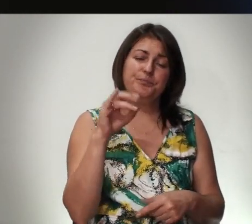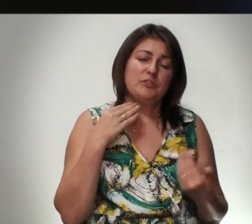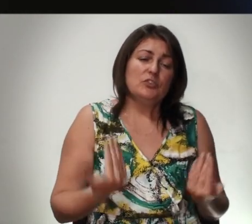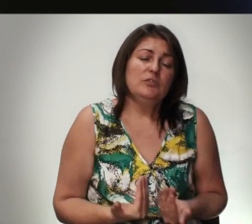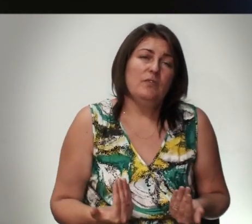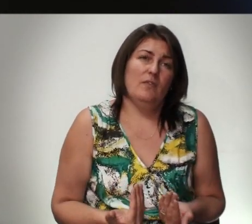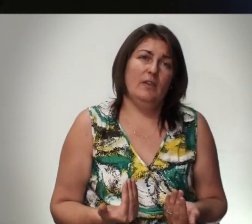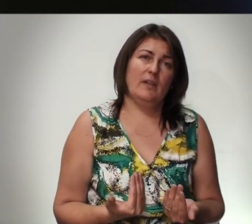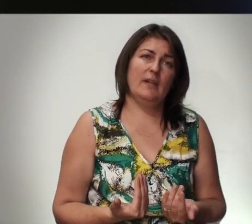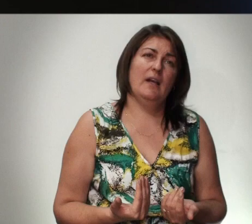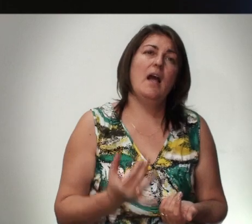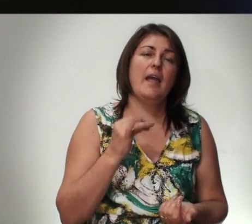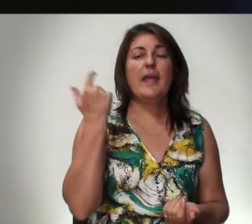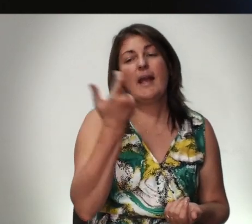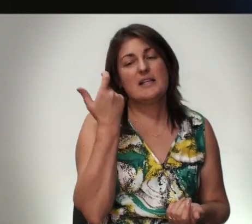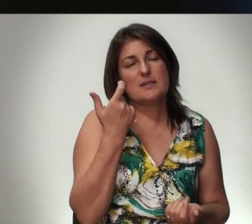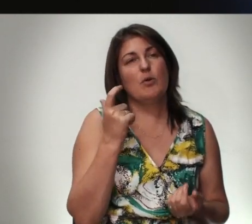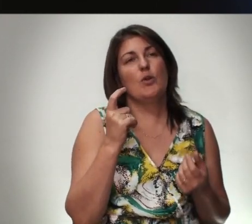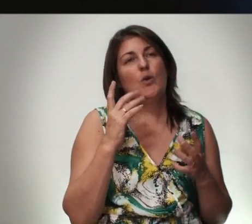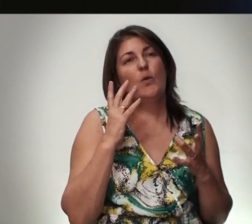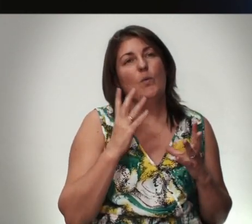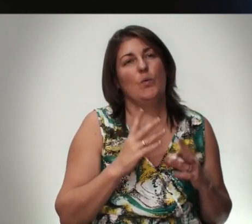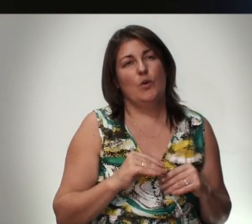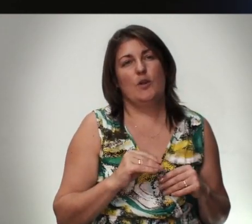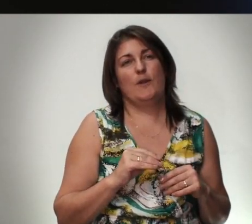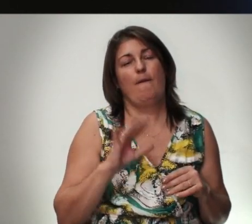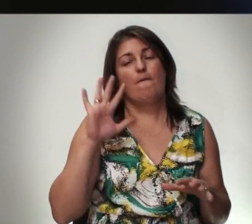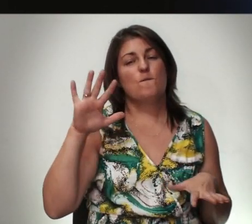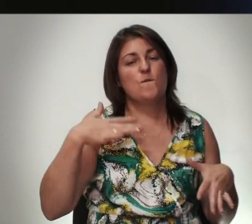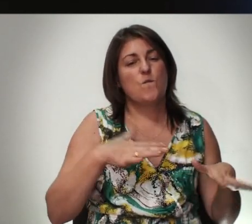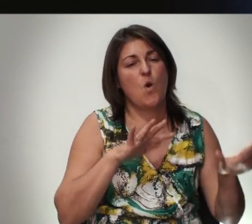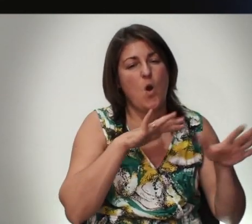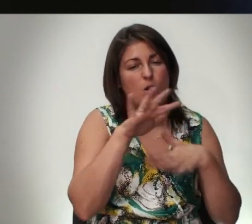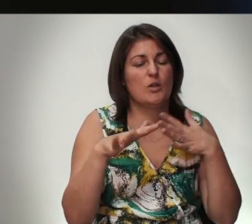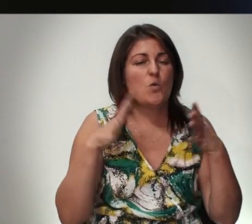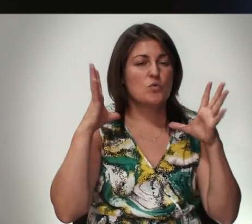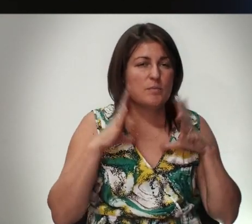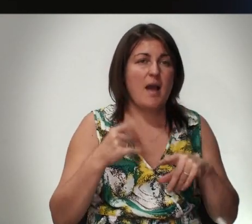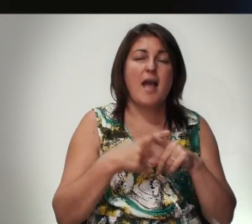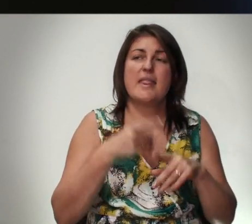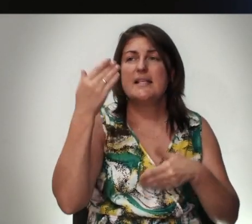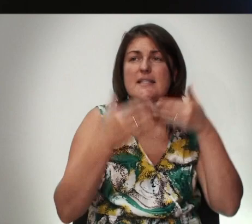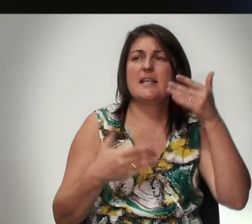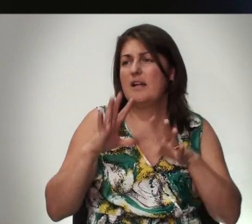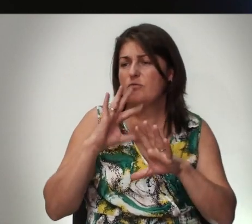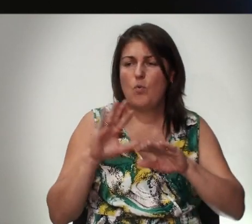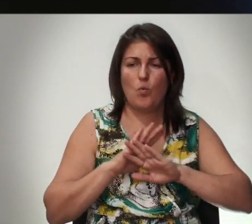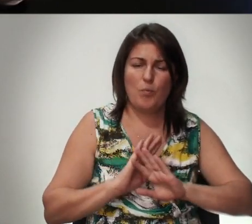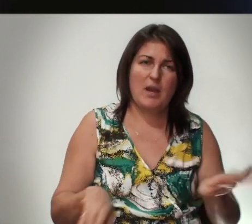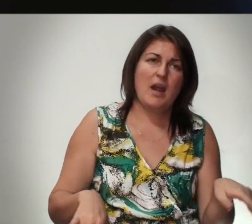Живые И Господь Утихо Волны Успокаивает Эти Стены Убирают